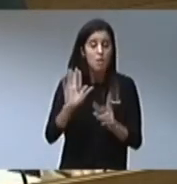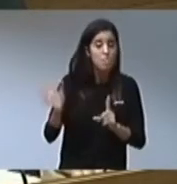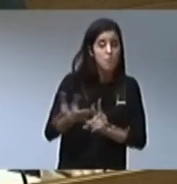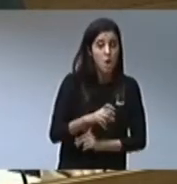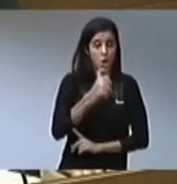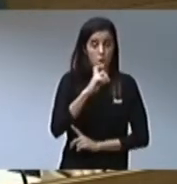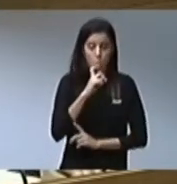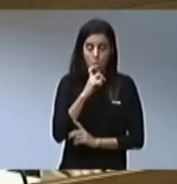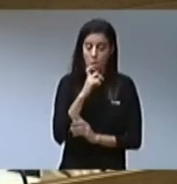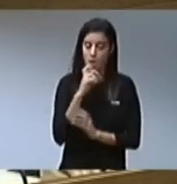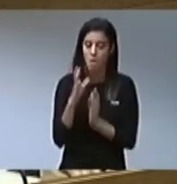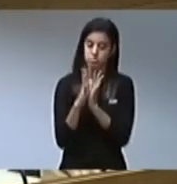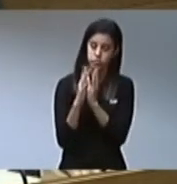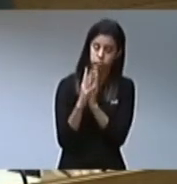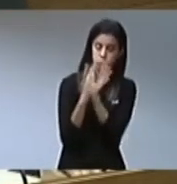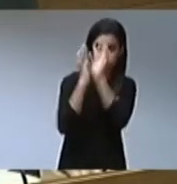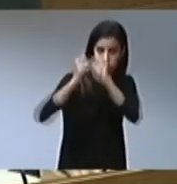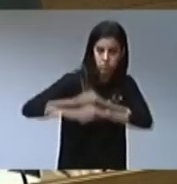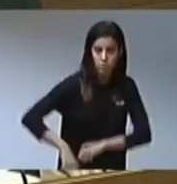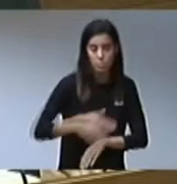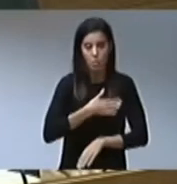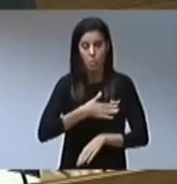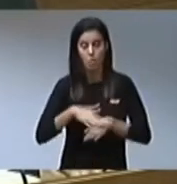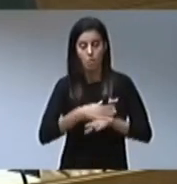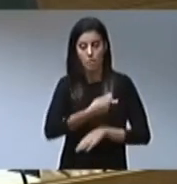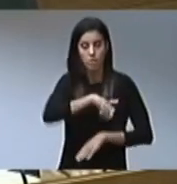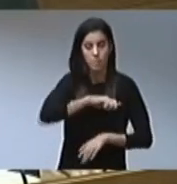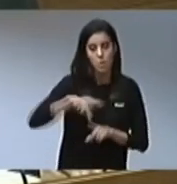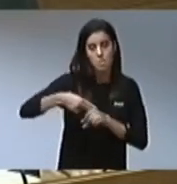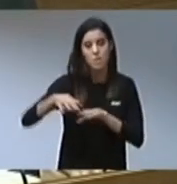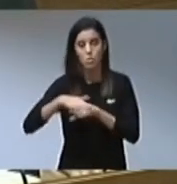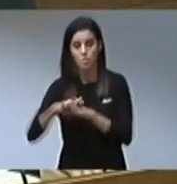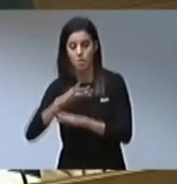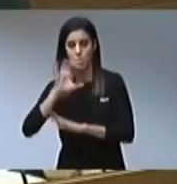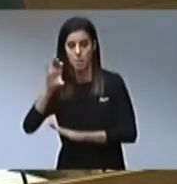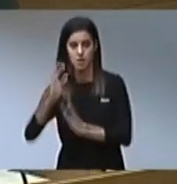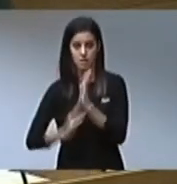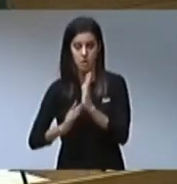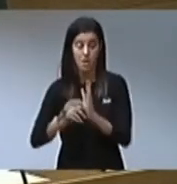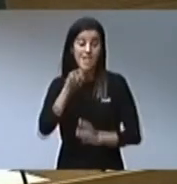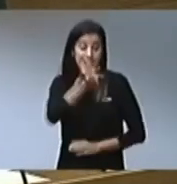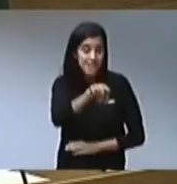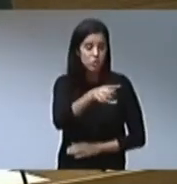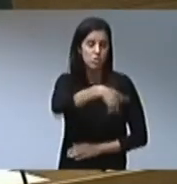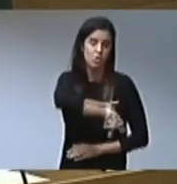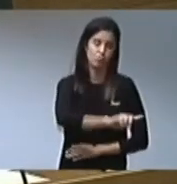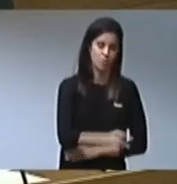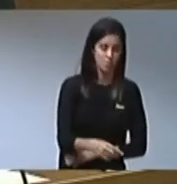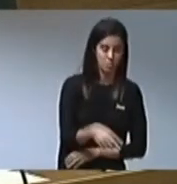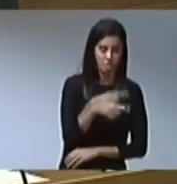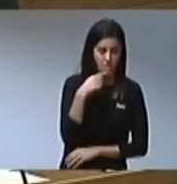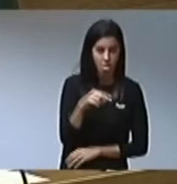aconseguits per el govern espanyol i per el govern del País Valencià. I això és el que realment a vostès es dol, la